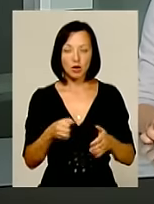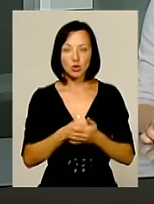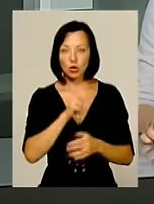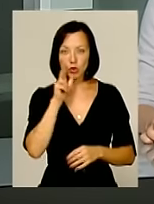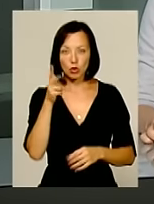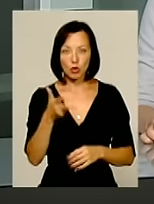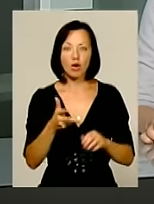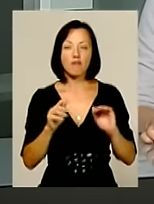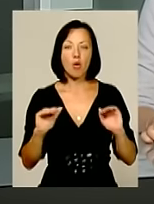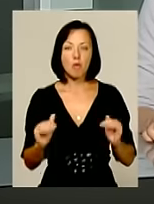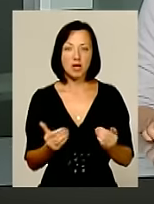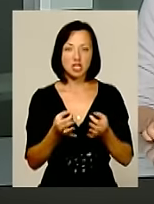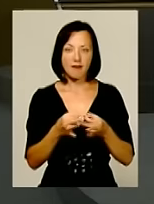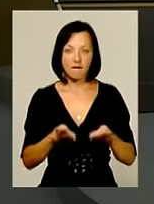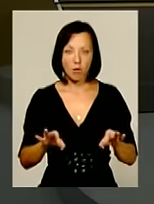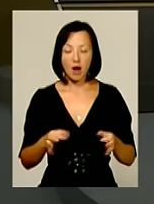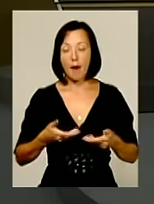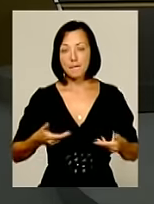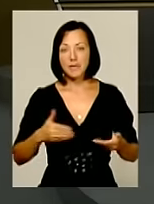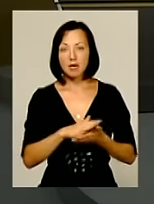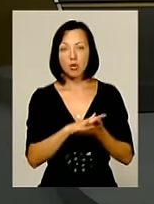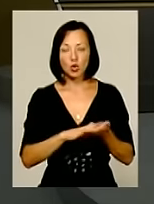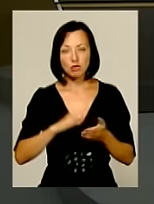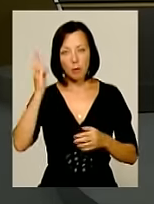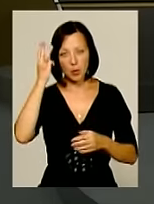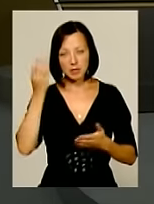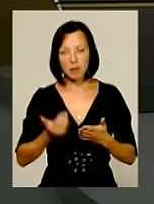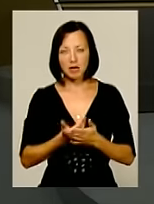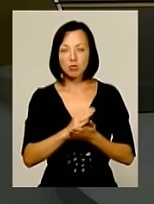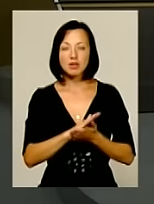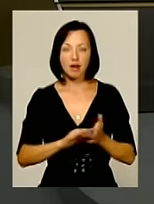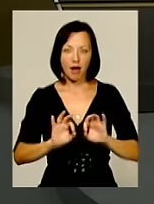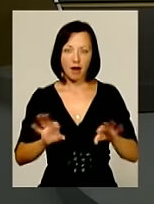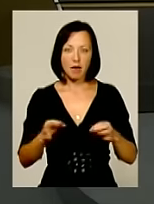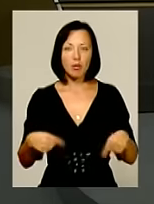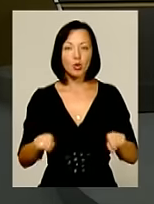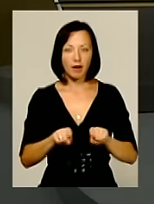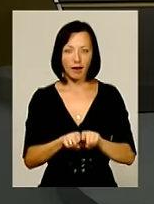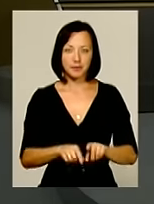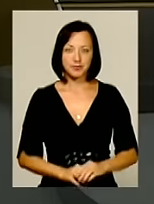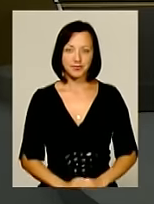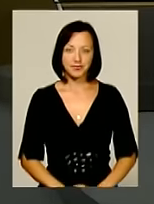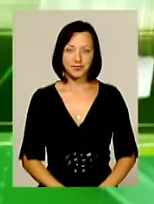трьох років обмеження волі. А ми продовжуємо подільську панораму і далі у випуску дивіться про таке.